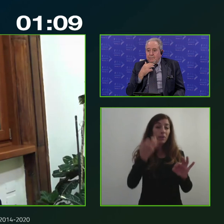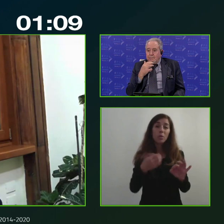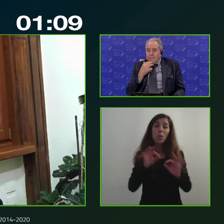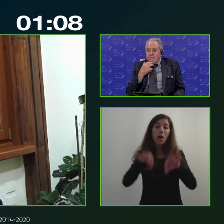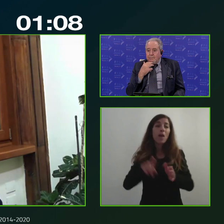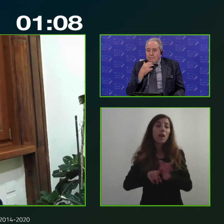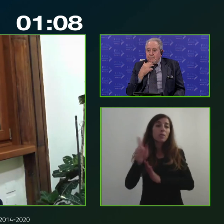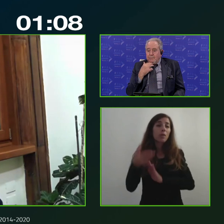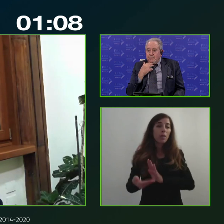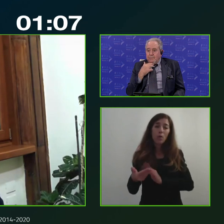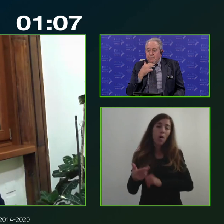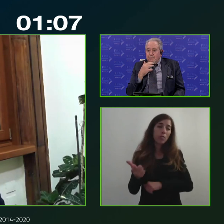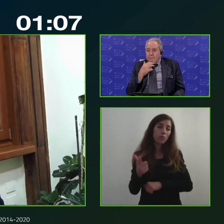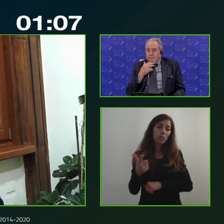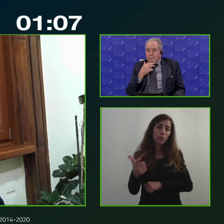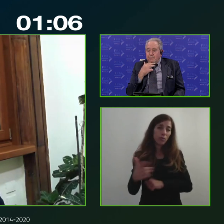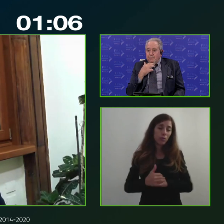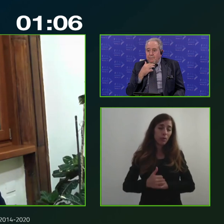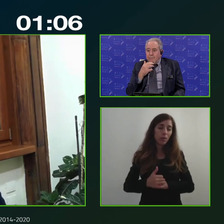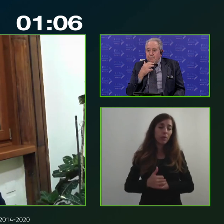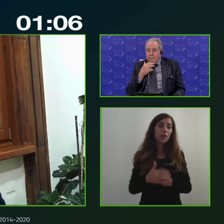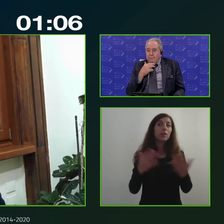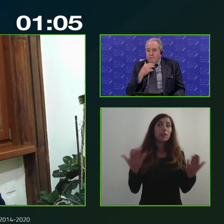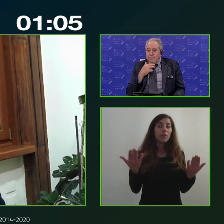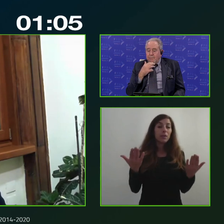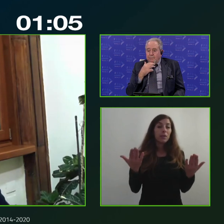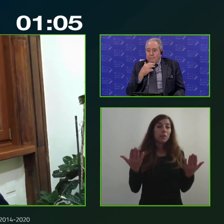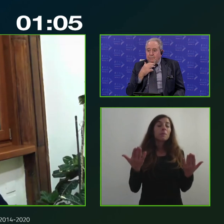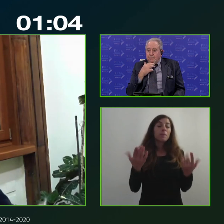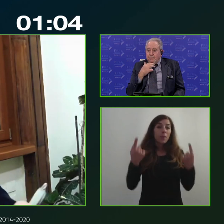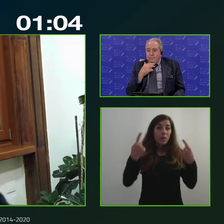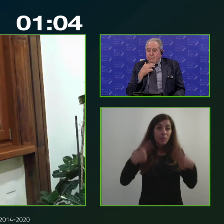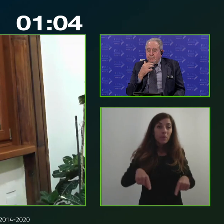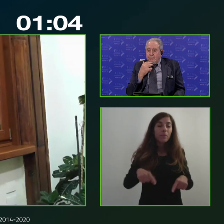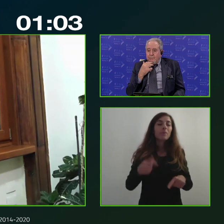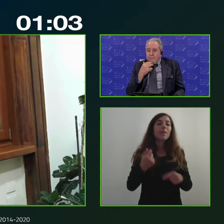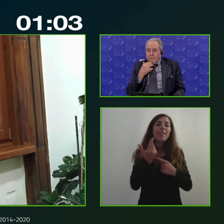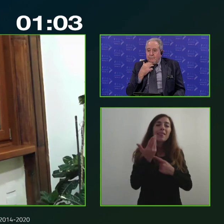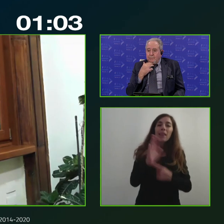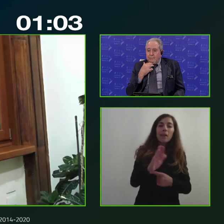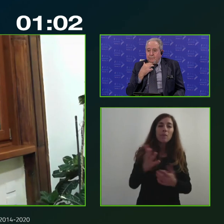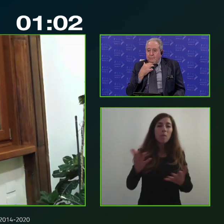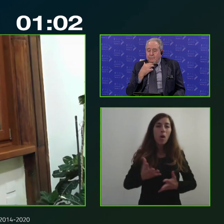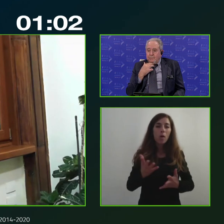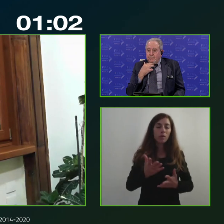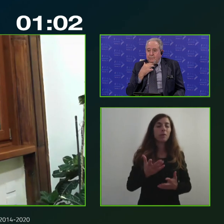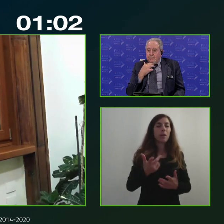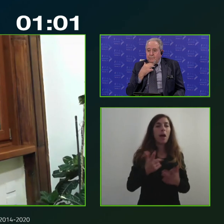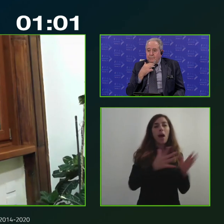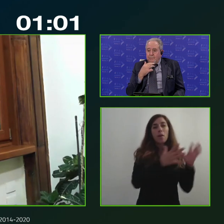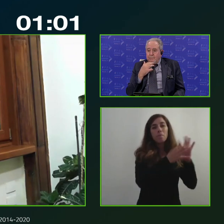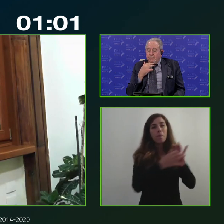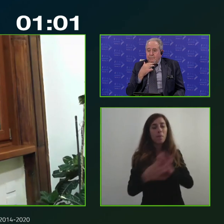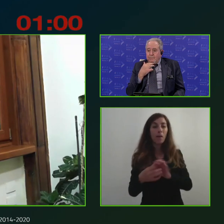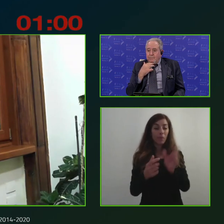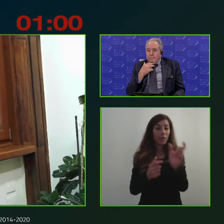non l'avremmo non l'avremmo raggiunto quindi e questo è la dimostrazione come a cascata diciamo il termine empatia deve